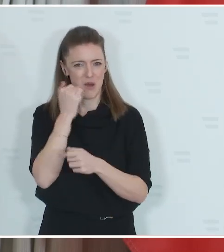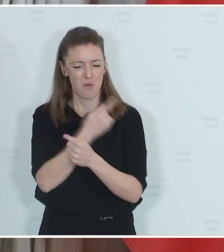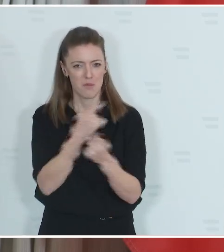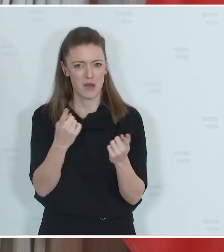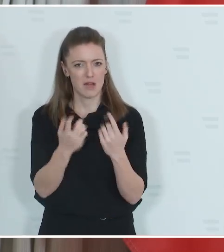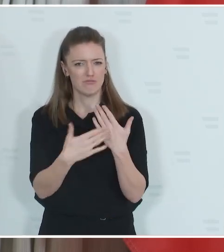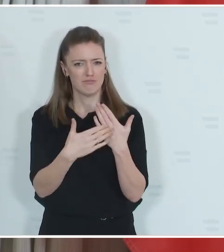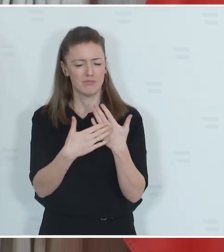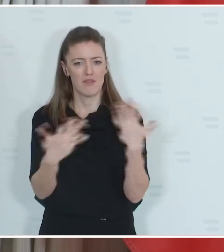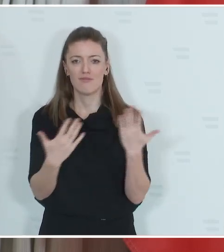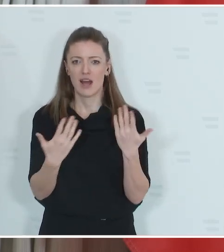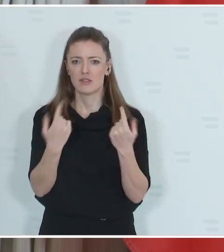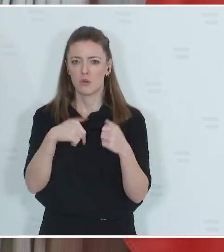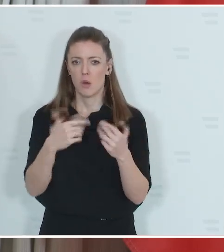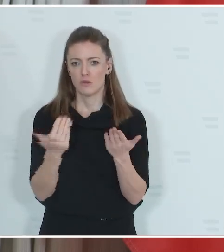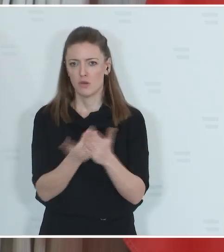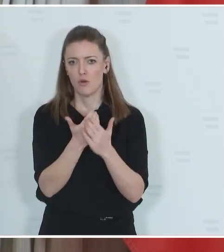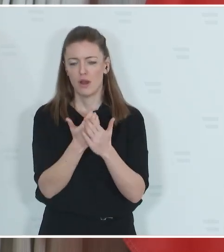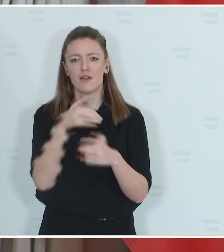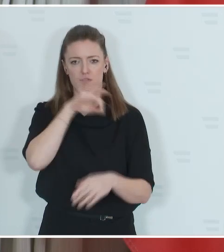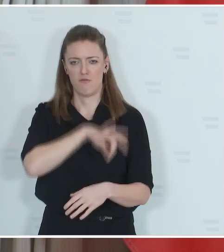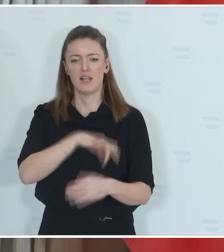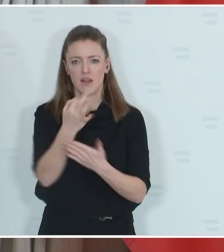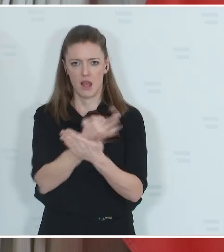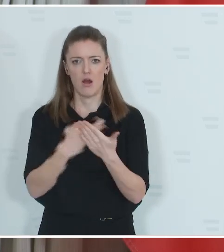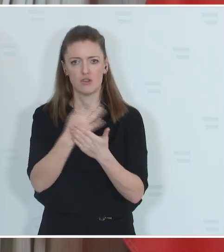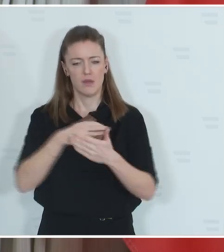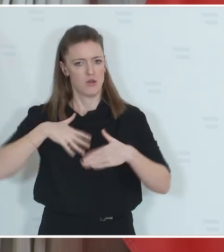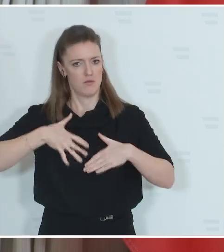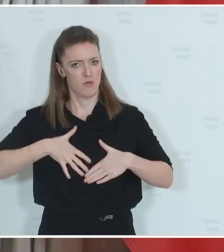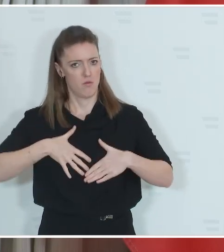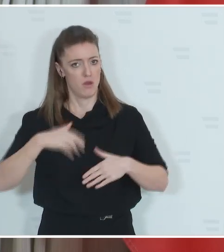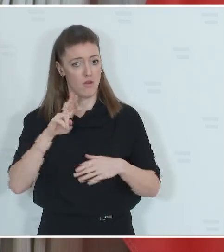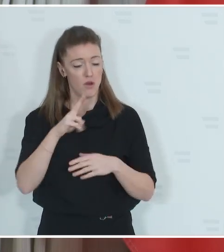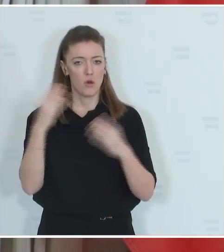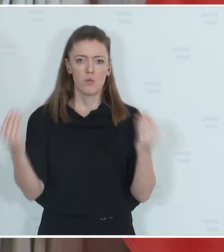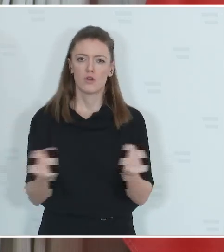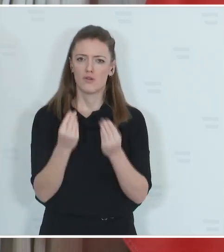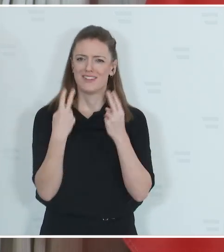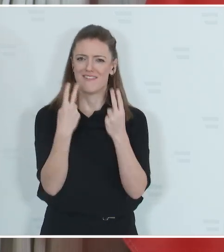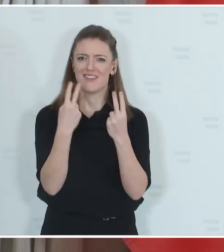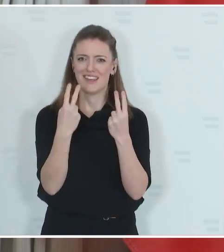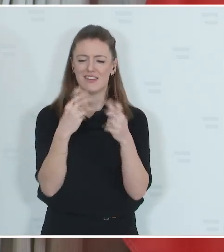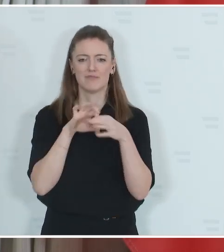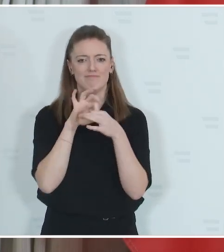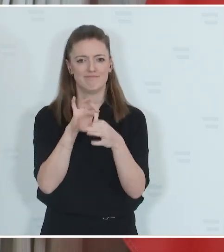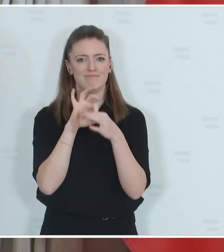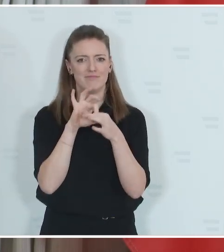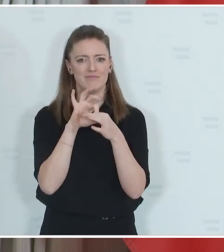eine verpflichtende Ausbildung. Weil, und das ist wichtig, es geht um